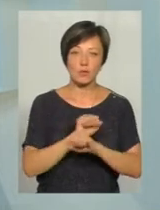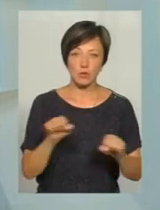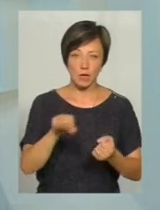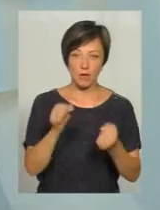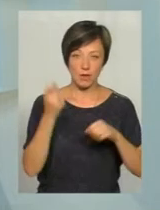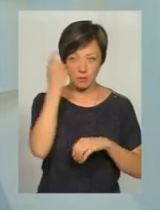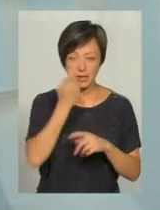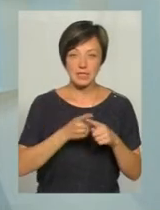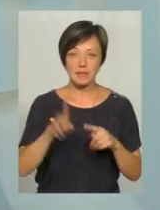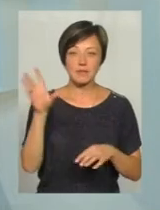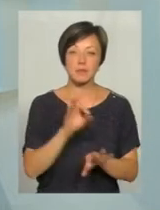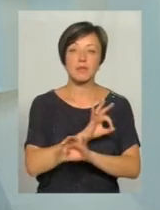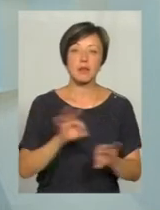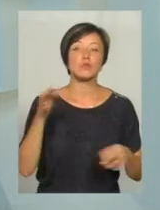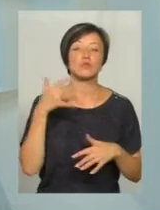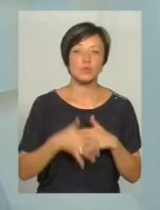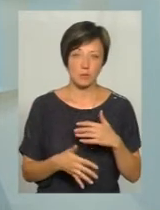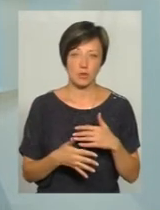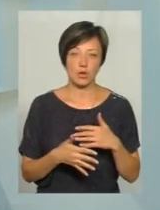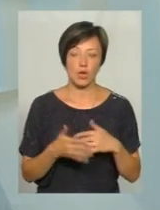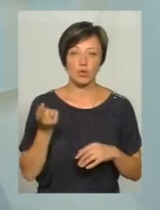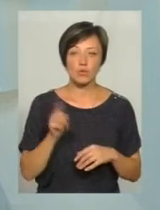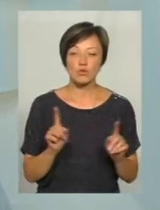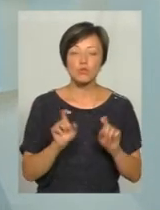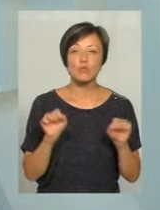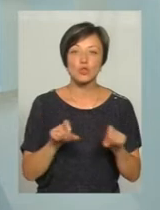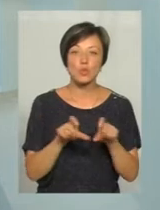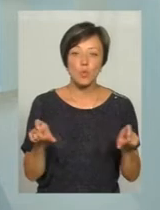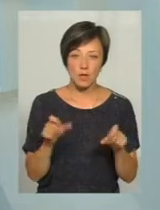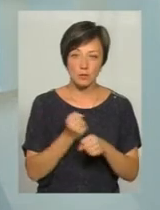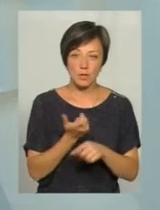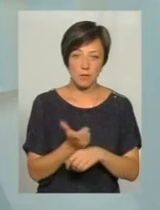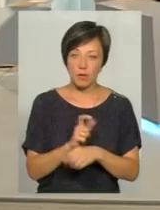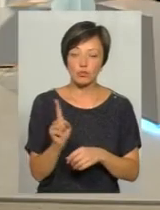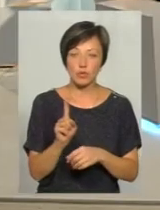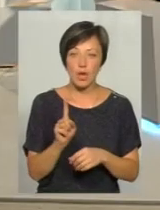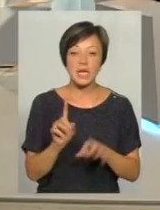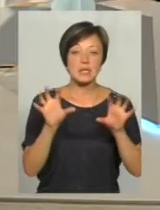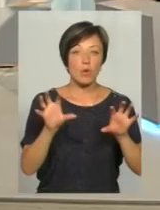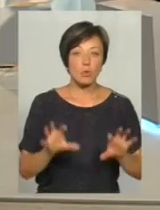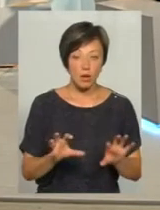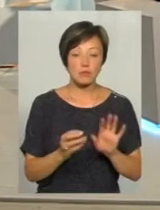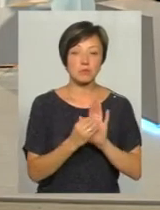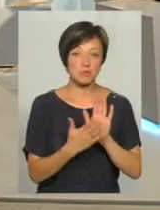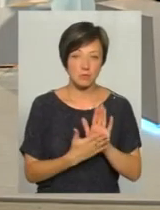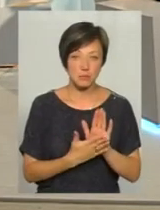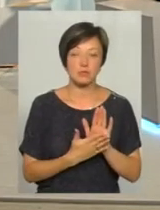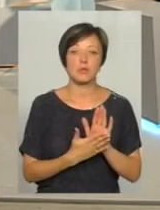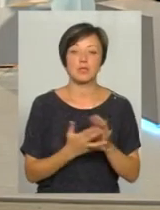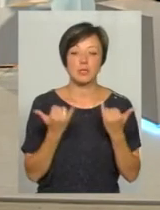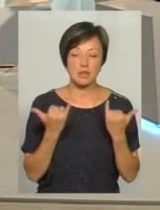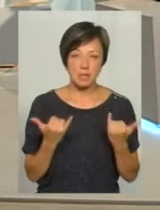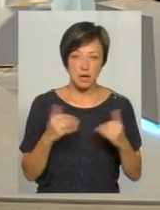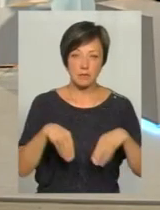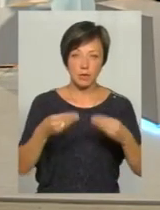керувати на підпитку. Це всі прекрасно розуміють. Тому що може школа зробити максимум? Законодавство пішло на зустріч і зараз